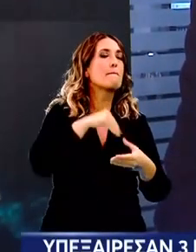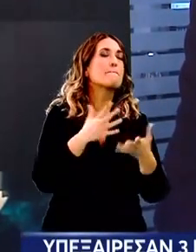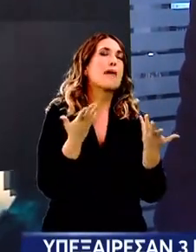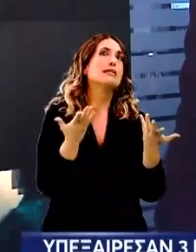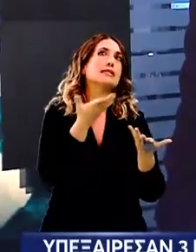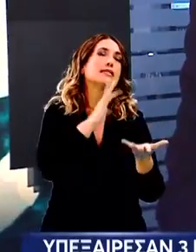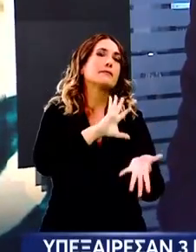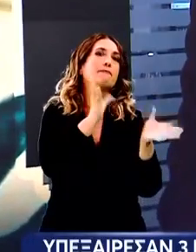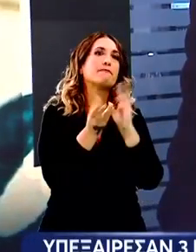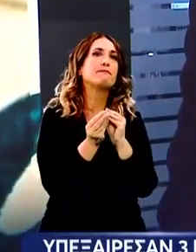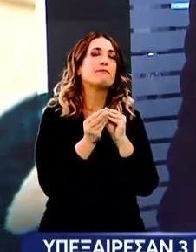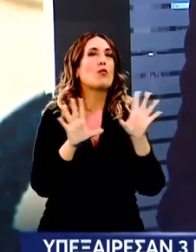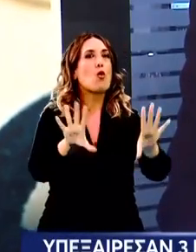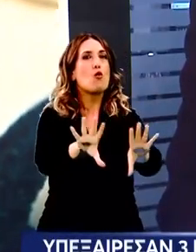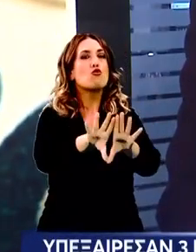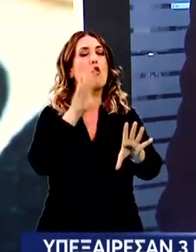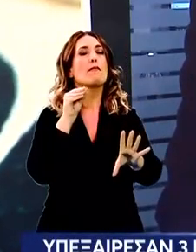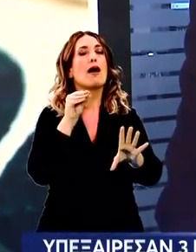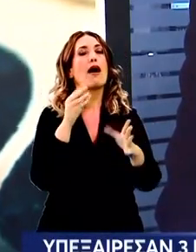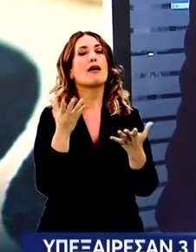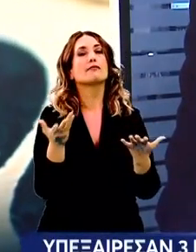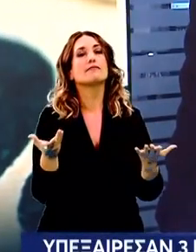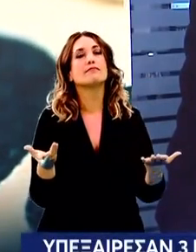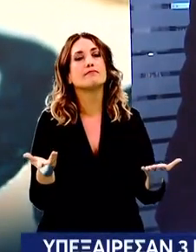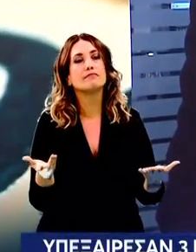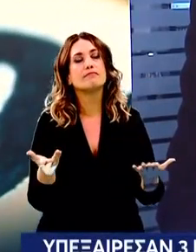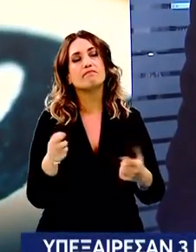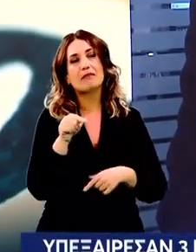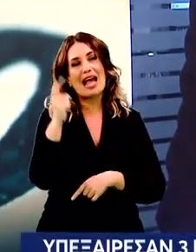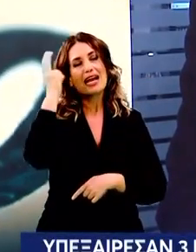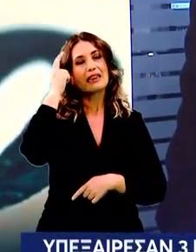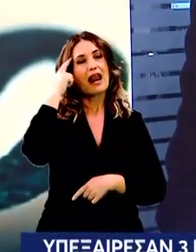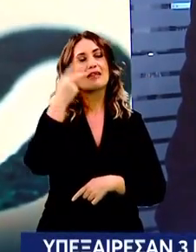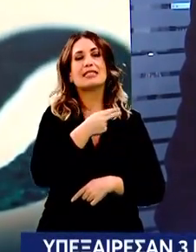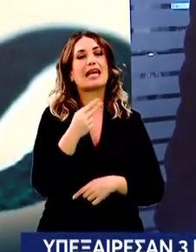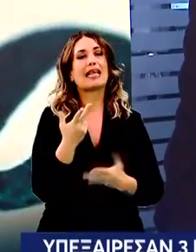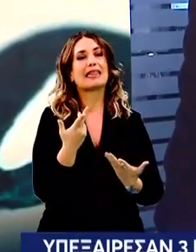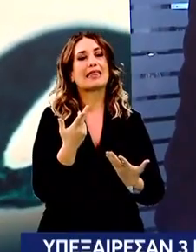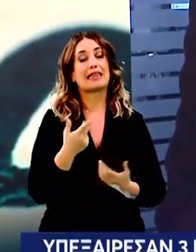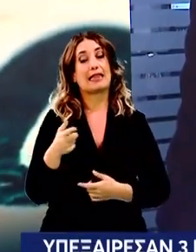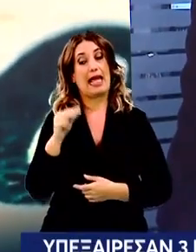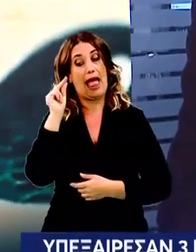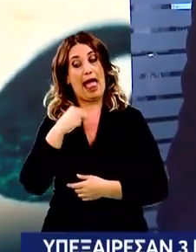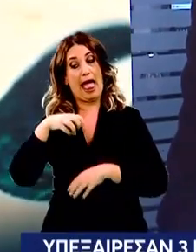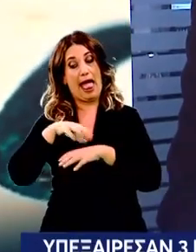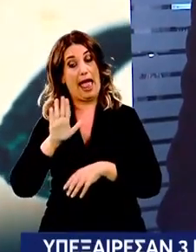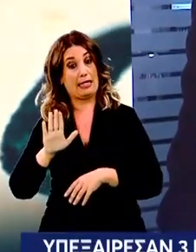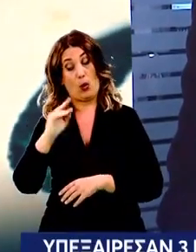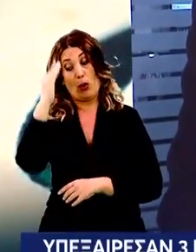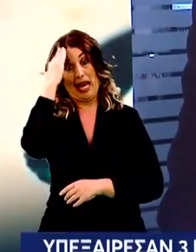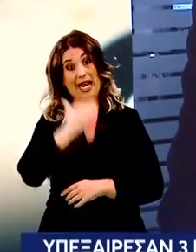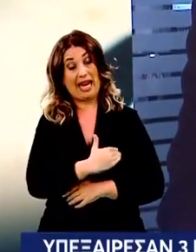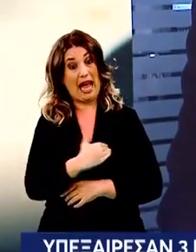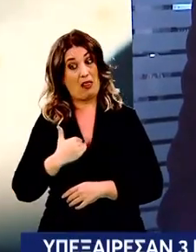ιστορία που με δυο λόγια μπορεί να φανταστεί κανείς τώρα ότι οι εκκλησιαστικοί παράγοντες της καθολικής